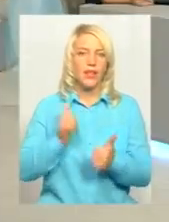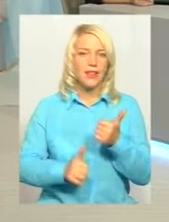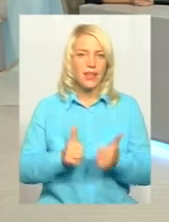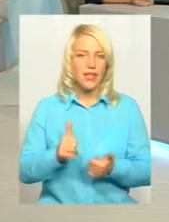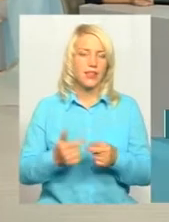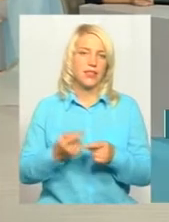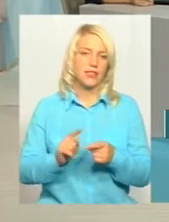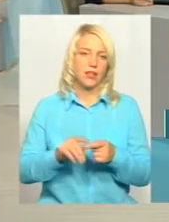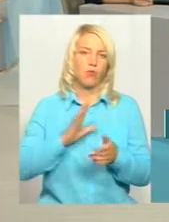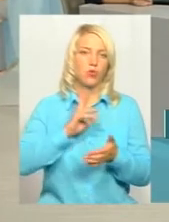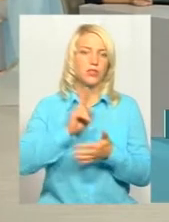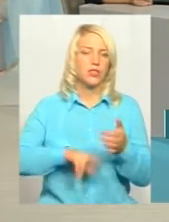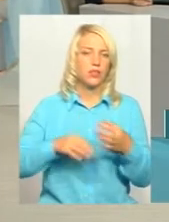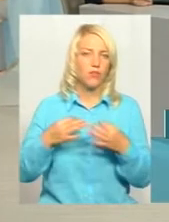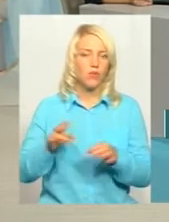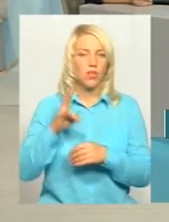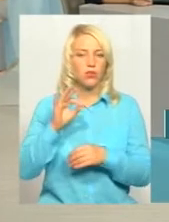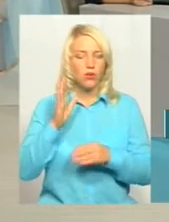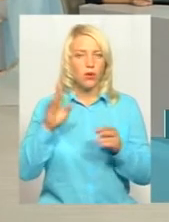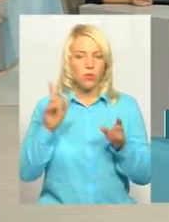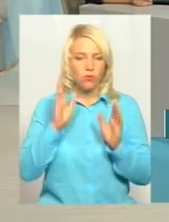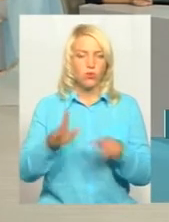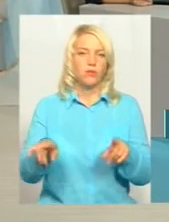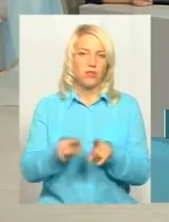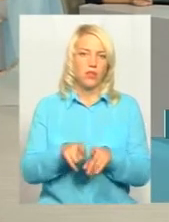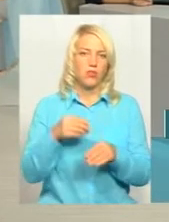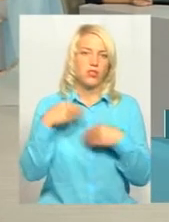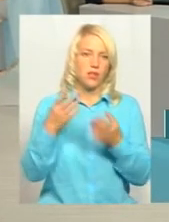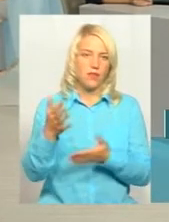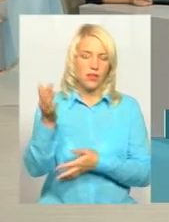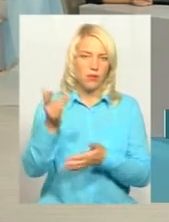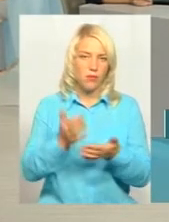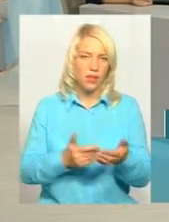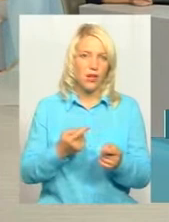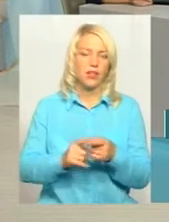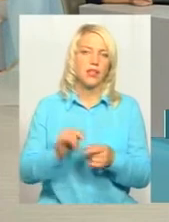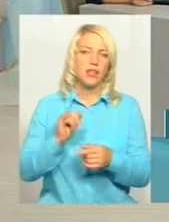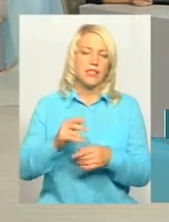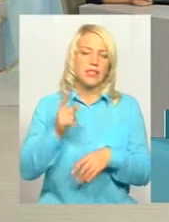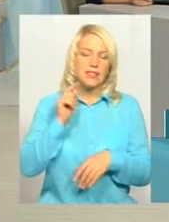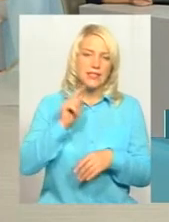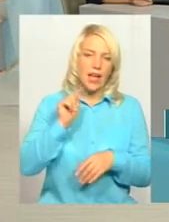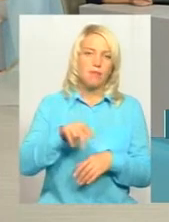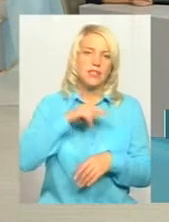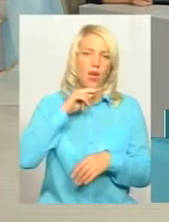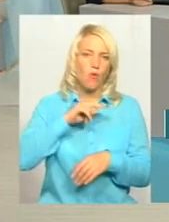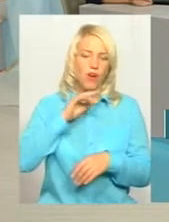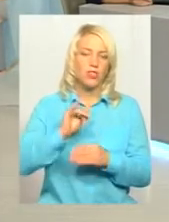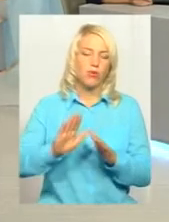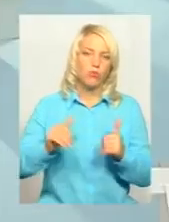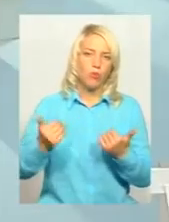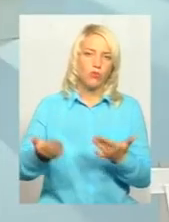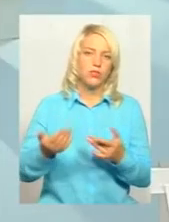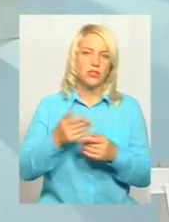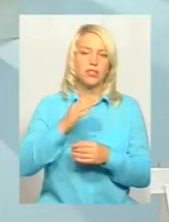значить, сертифікували, але будемо також давати перелік саме зауважень, пропозицій з боку наших